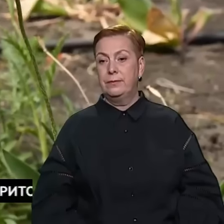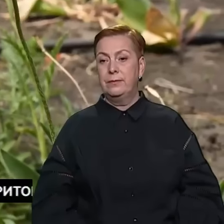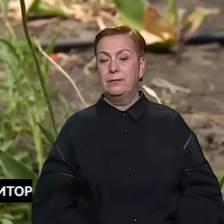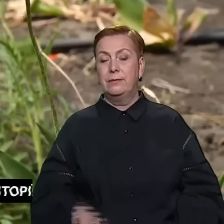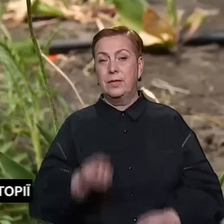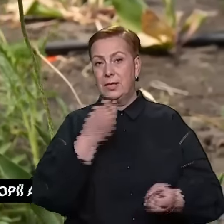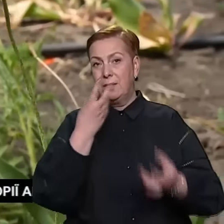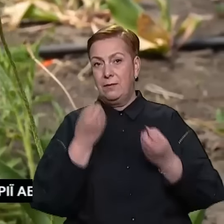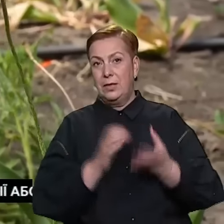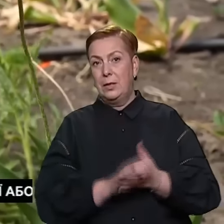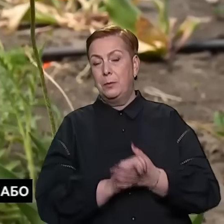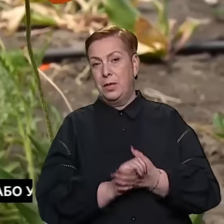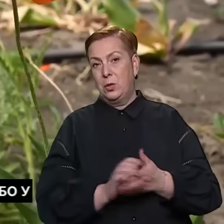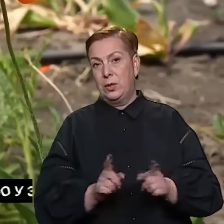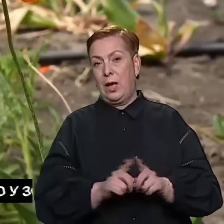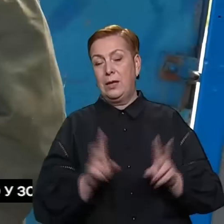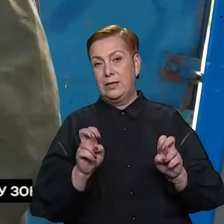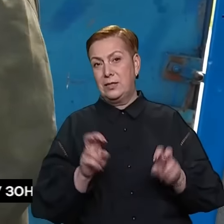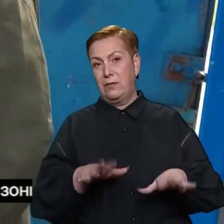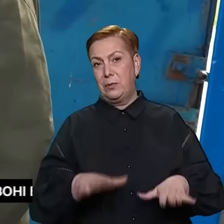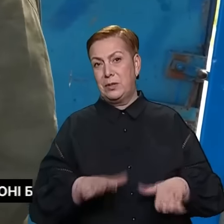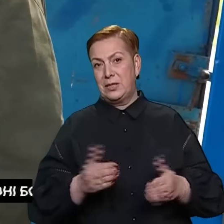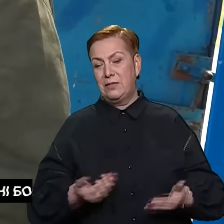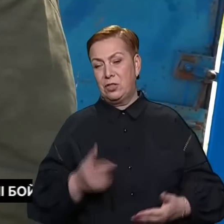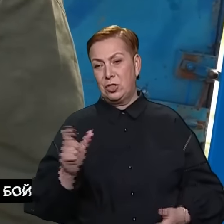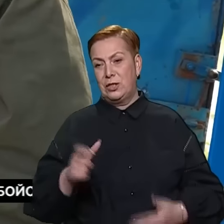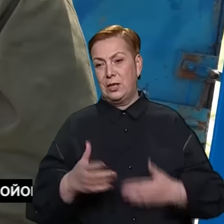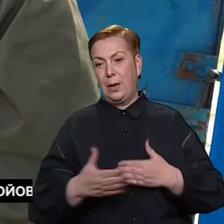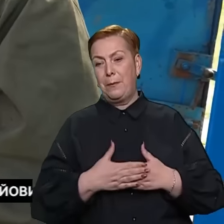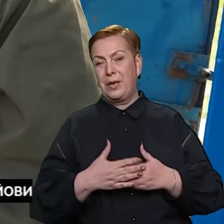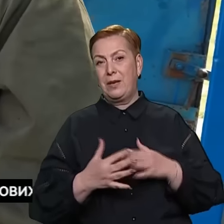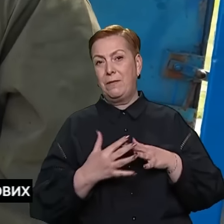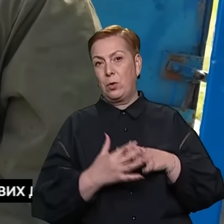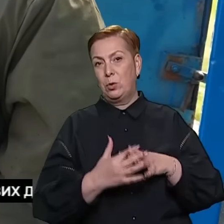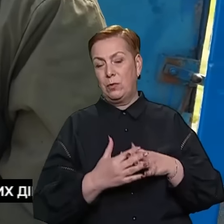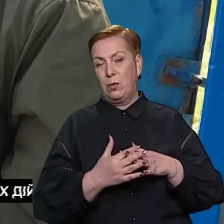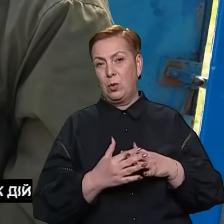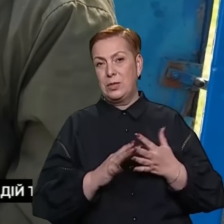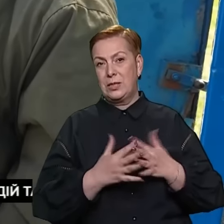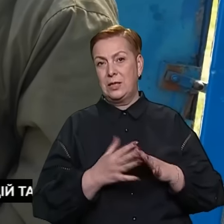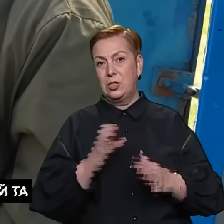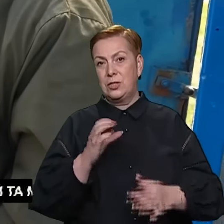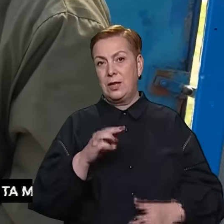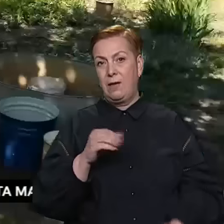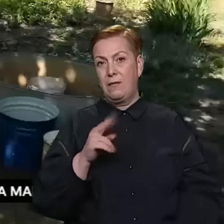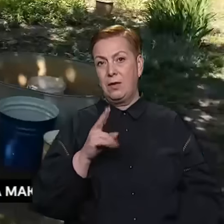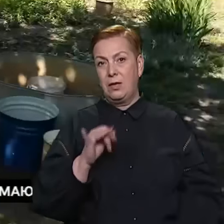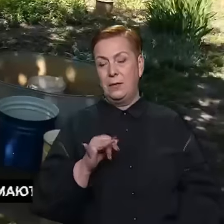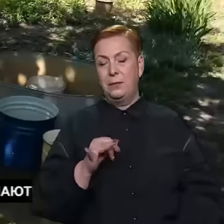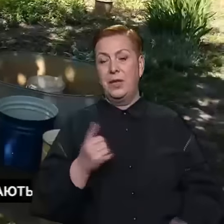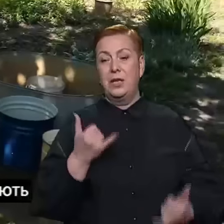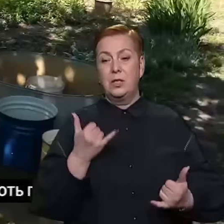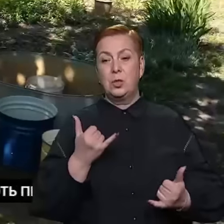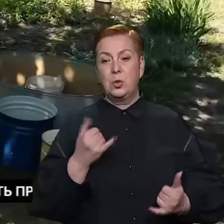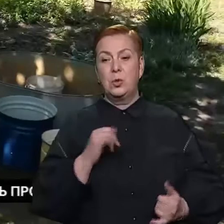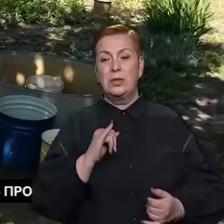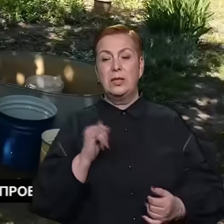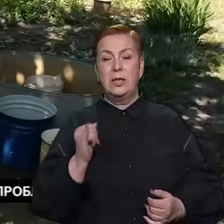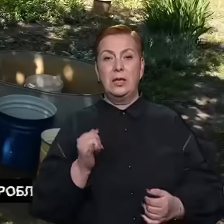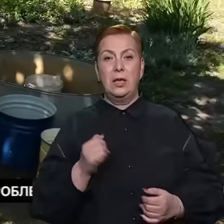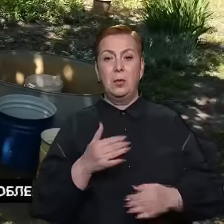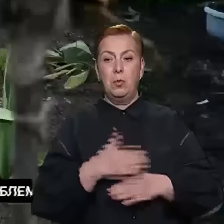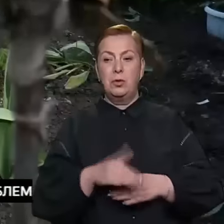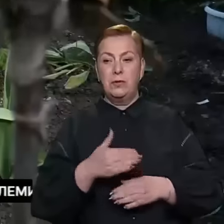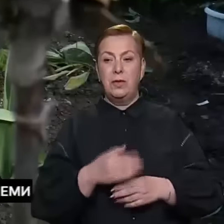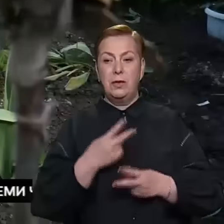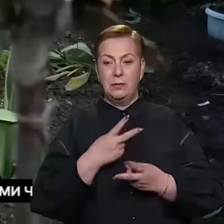Квіти миру – так називає їх місцева жителька прифронтового селища Ставки Лиманської громади Олександра. Сьогодні її подвір'я